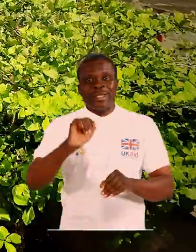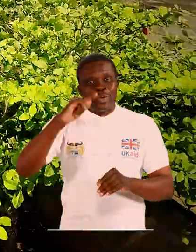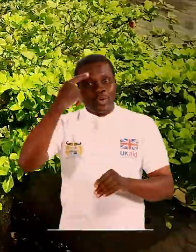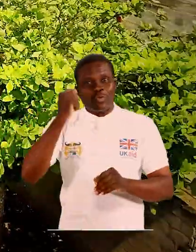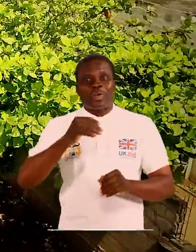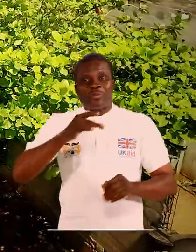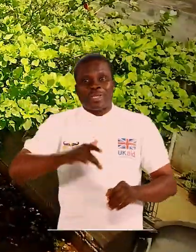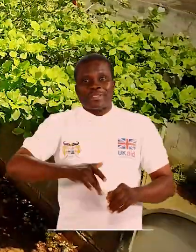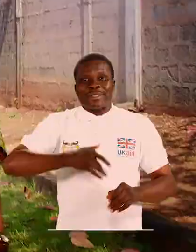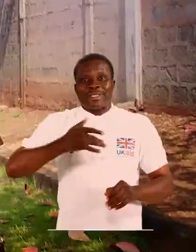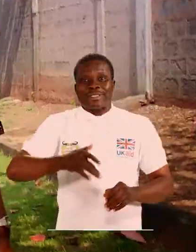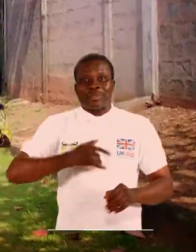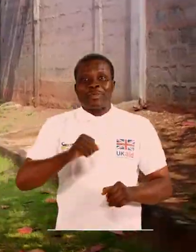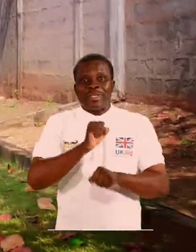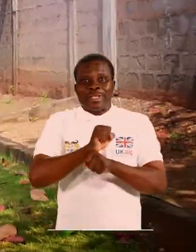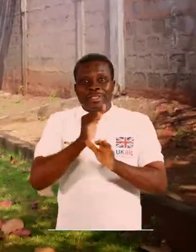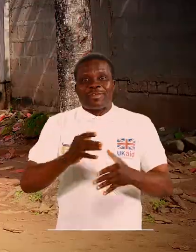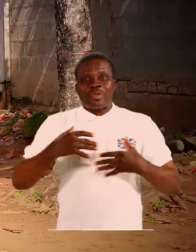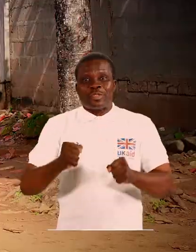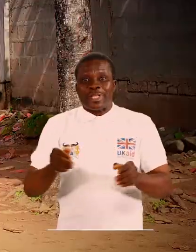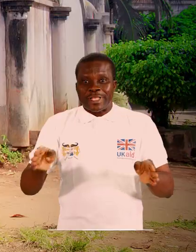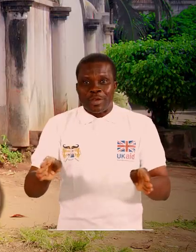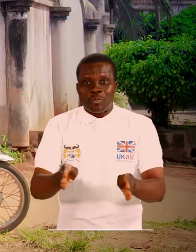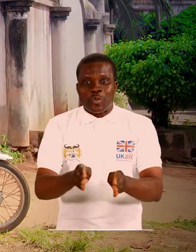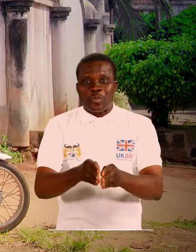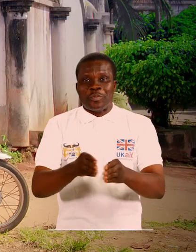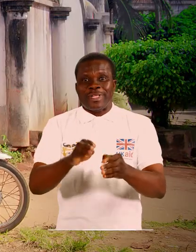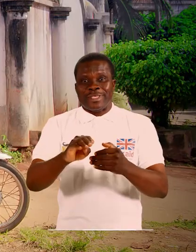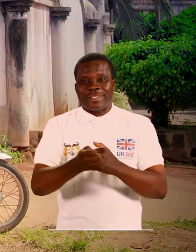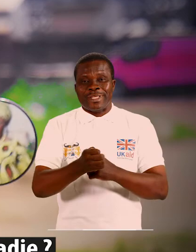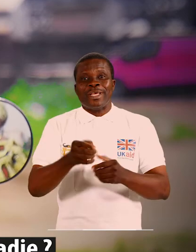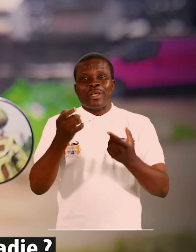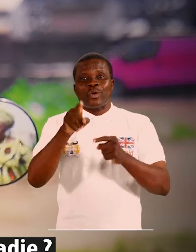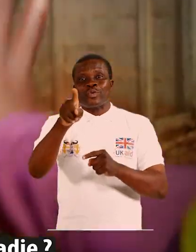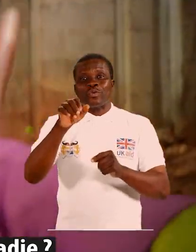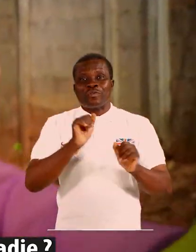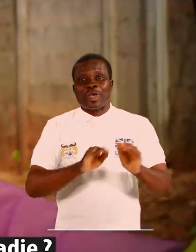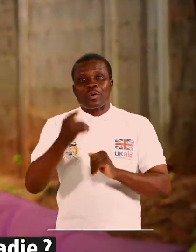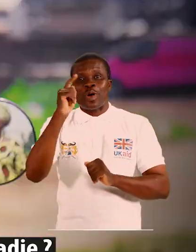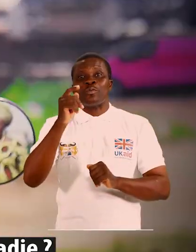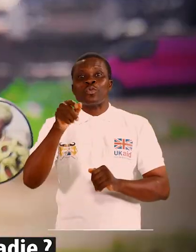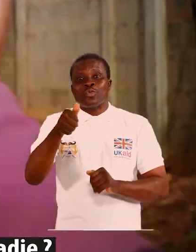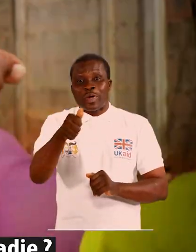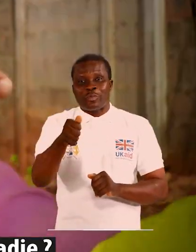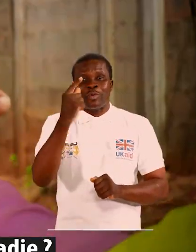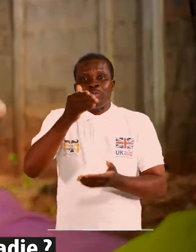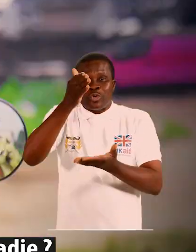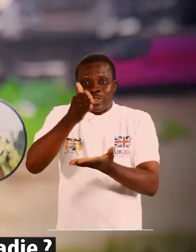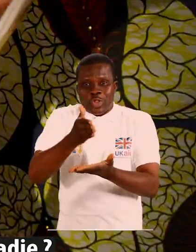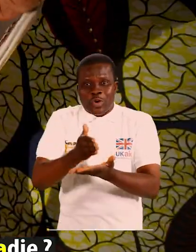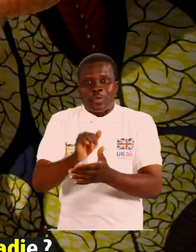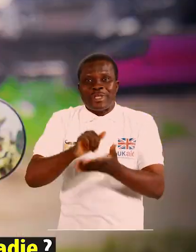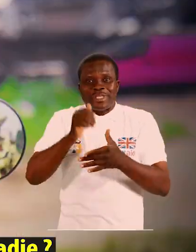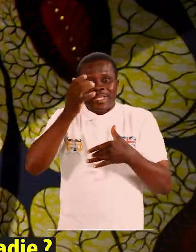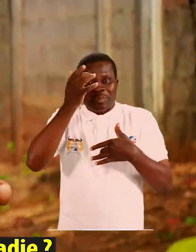Le gouvernement s'en civilise Tes agents de santé mobilisés Alors que fais-tu de ton côté pour